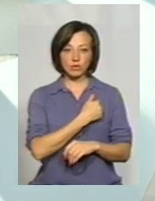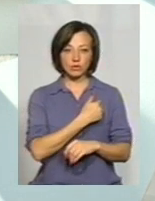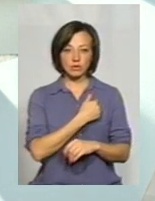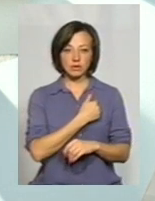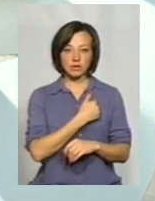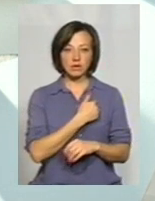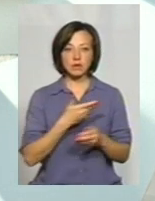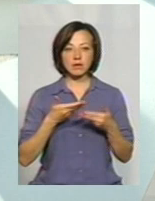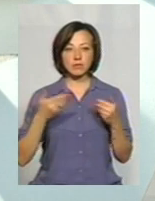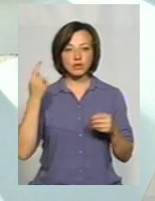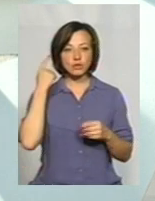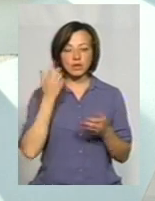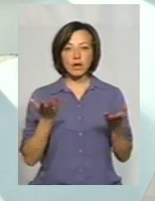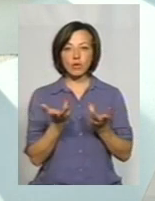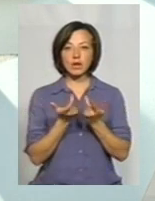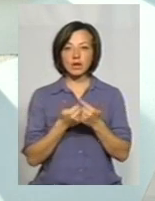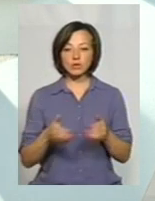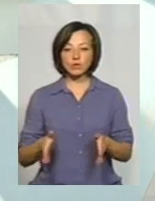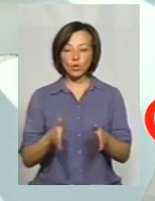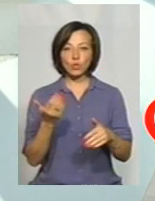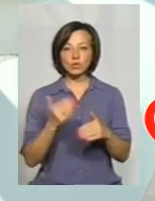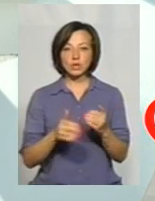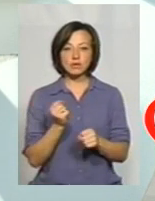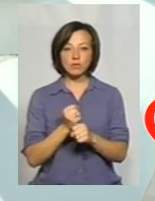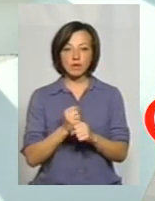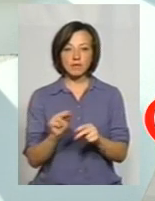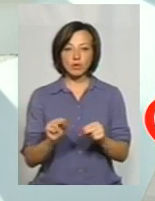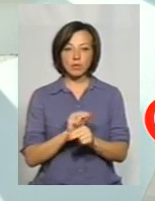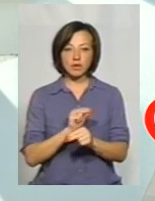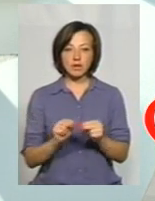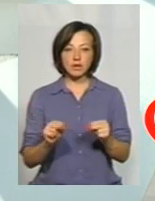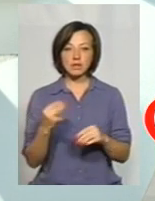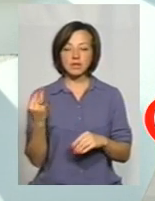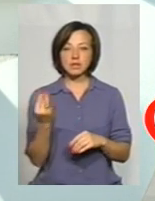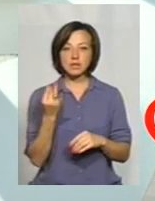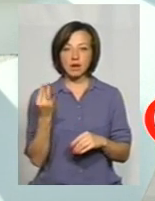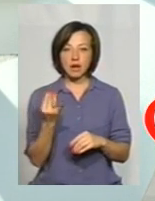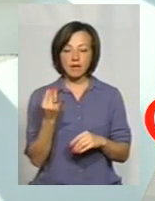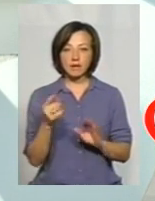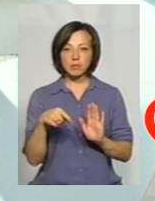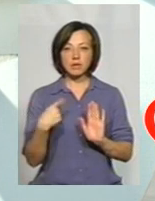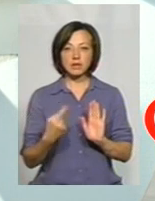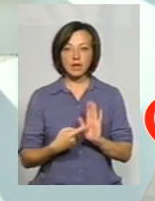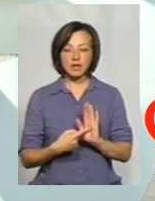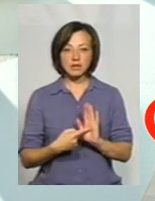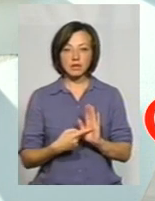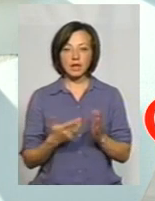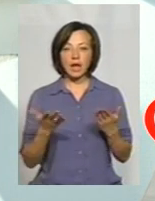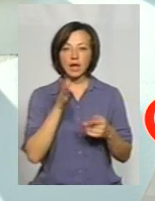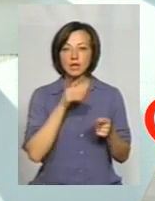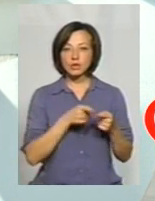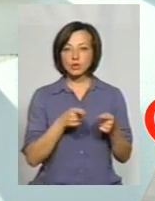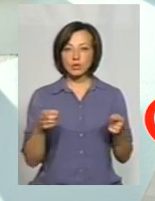Ми чули, яку кількість доріг вже зробили, відремонтували, так? І оцікавить, який строк